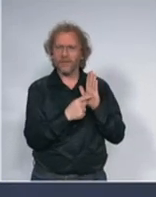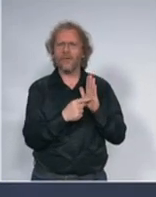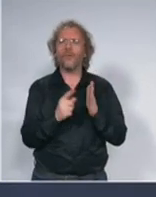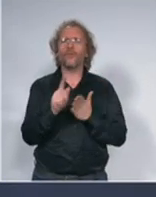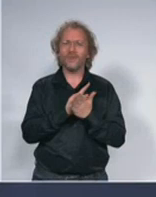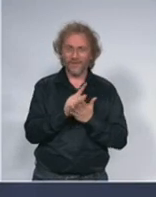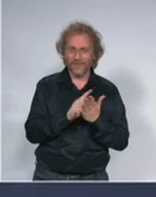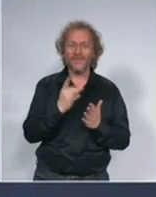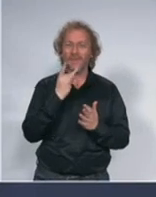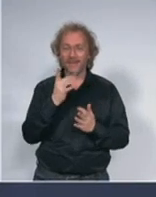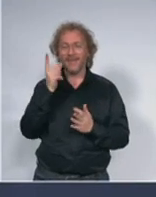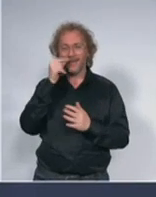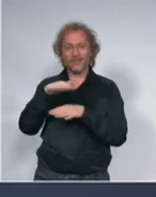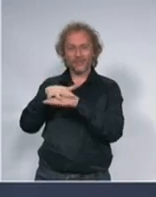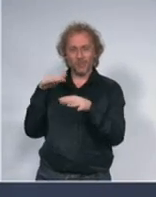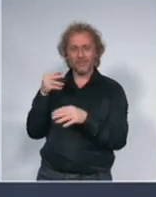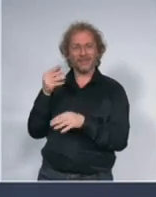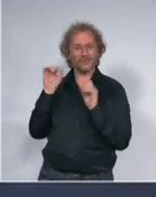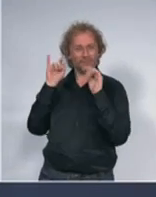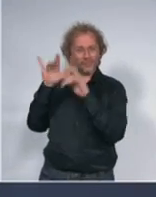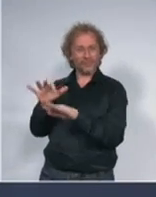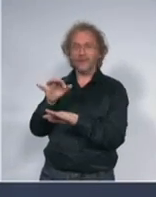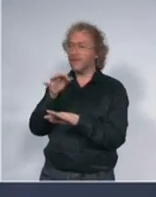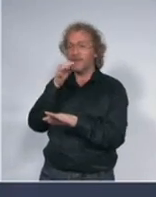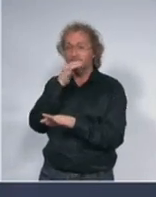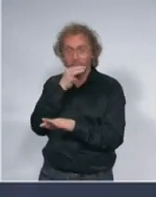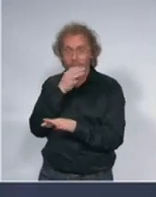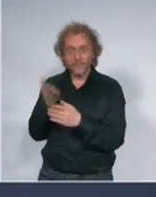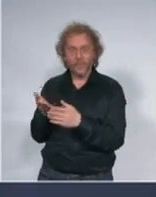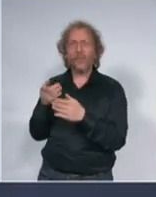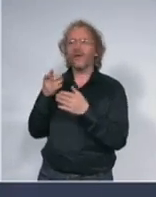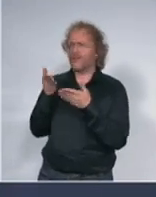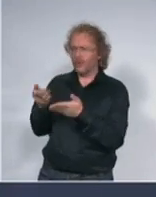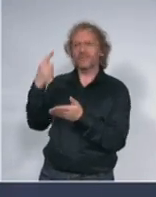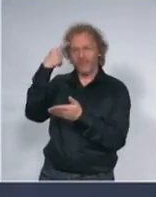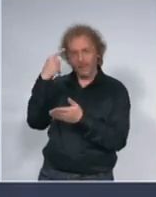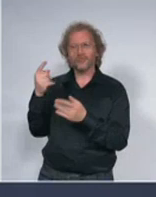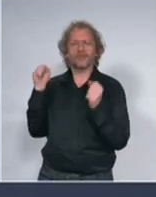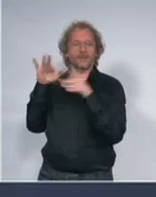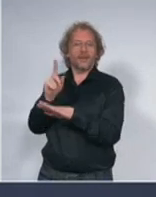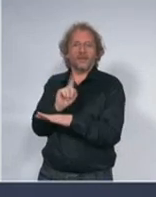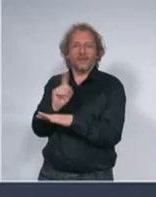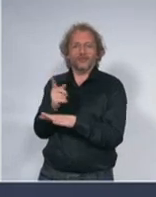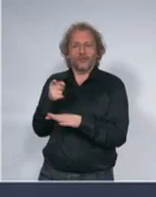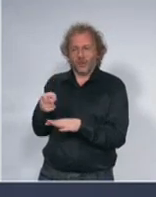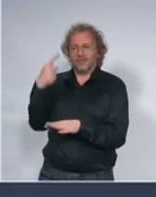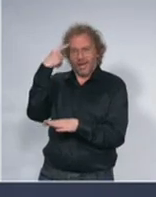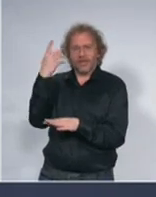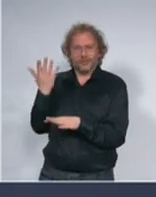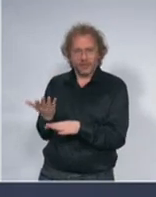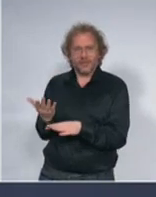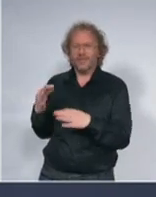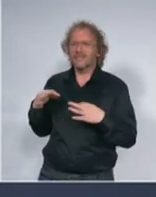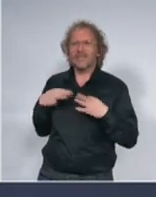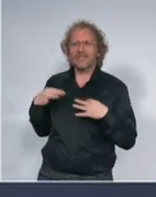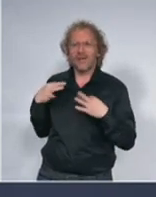Narodna skupština Republike Srbije a Narodna skupština Republike Srbije u ovom trenutku ne može da zaseda zato što to predstavlja zdravstveni bezbednostni